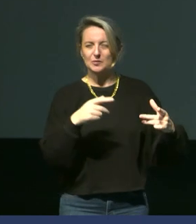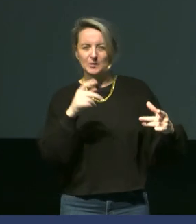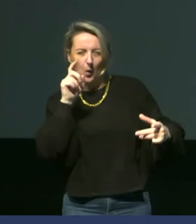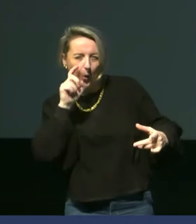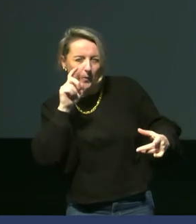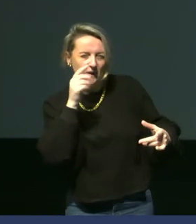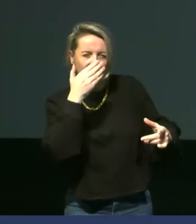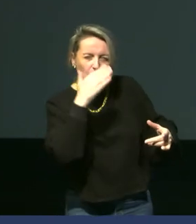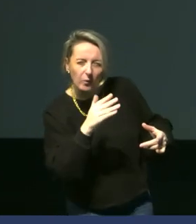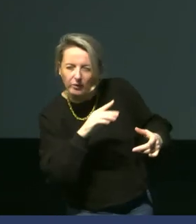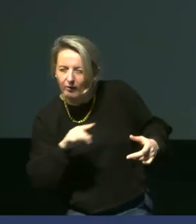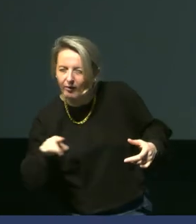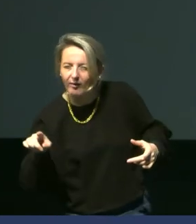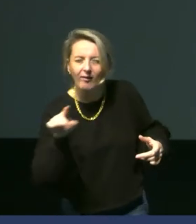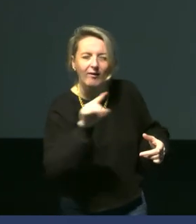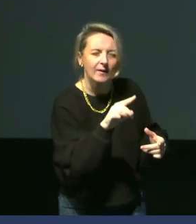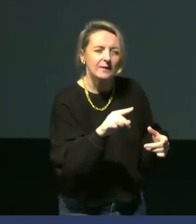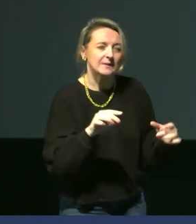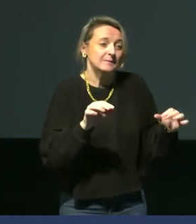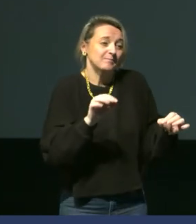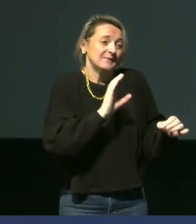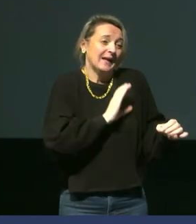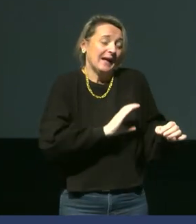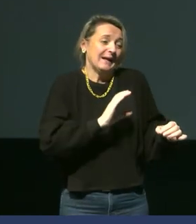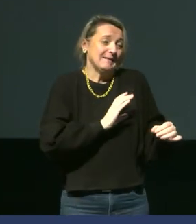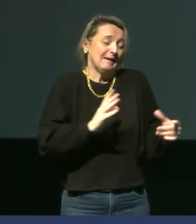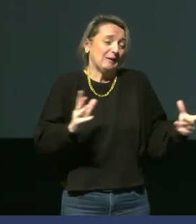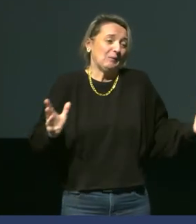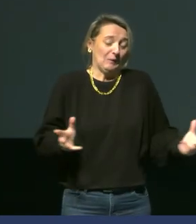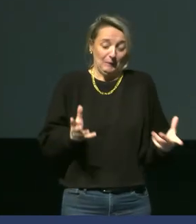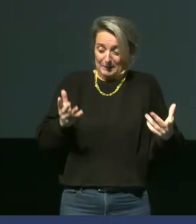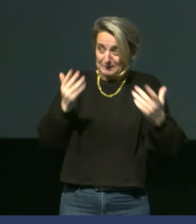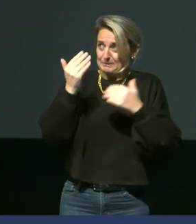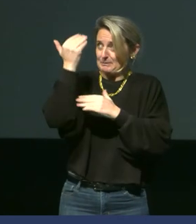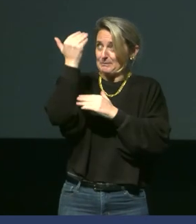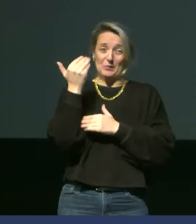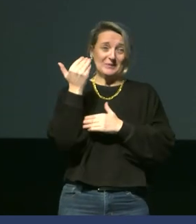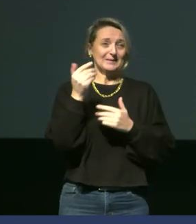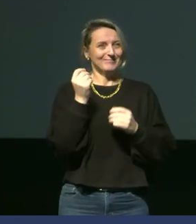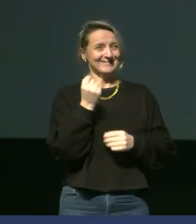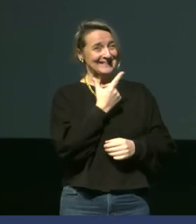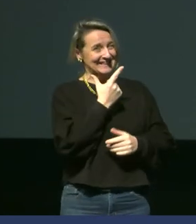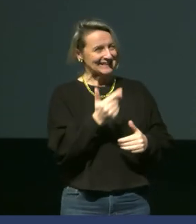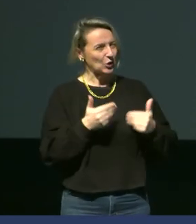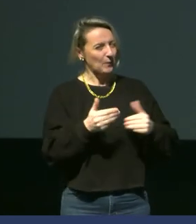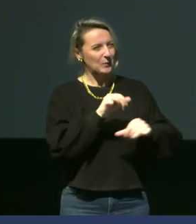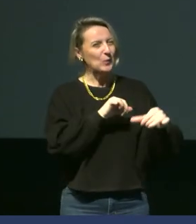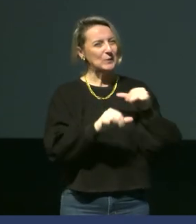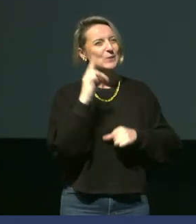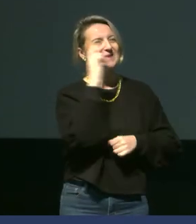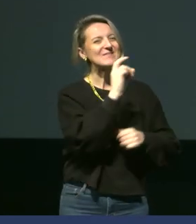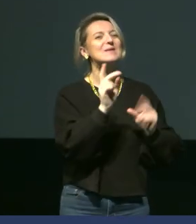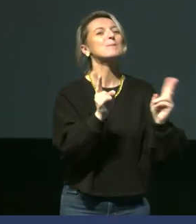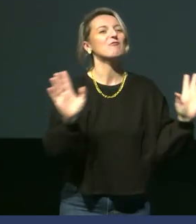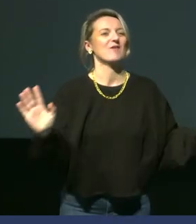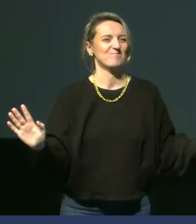comportement et de travailler en essayant de faire comme on peut pour garder le sourire dans des conditions parfois un petit peu compliquées.